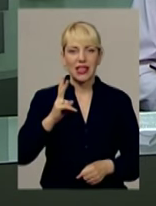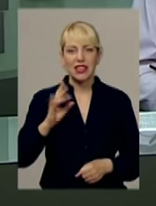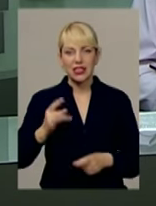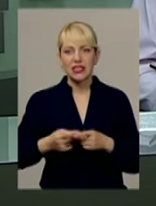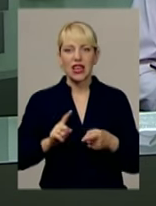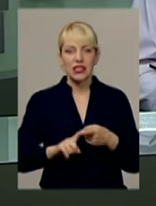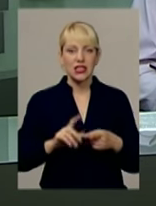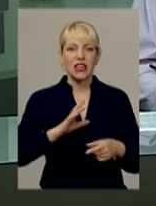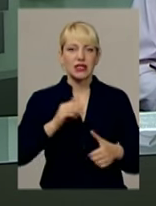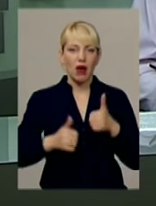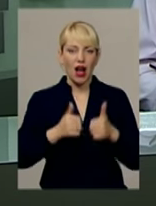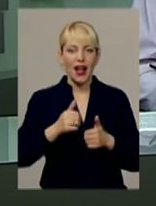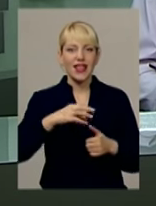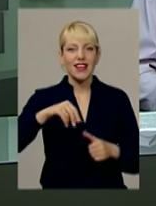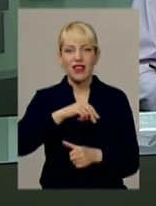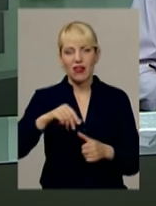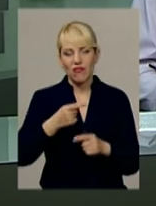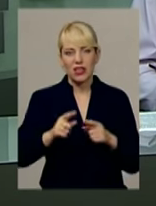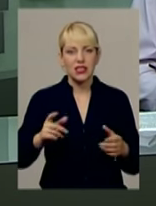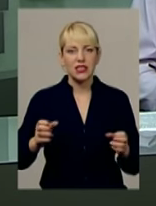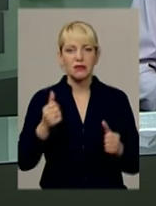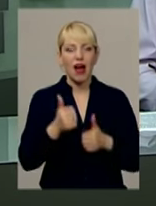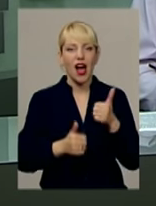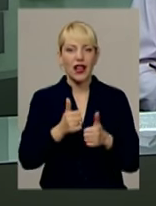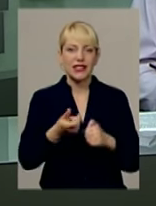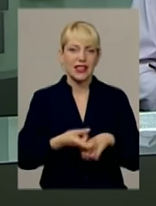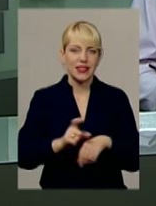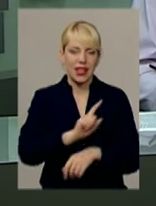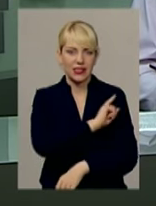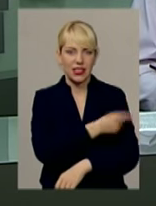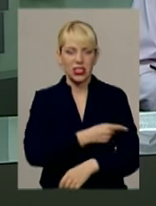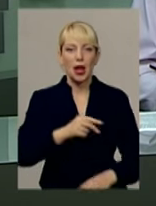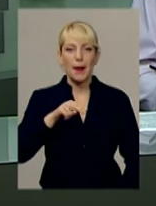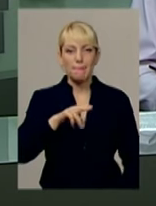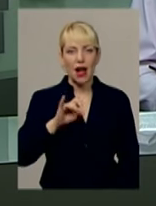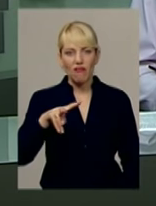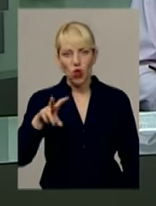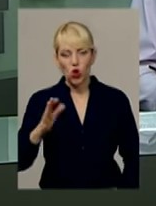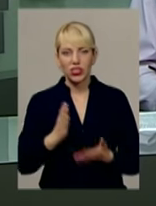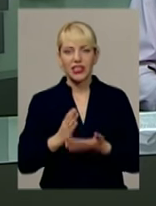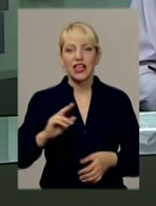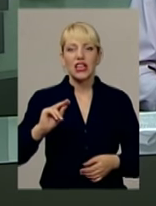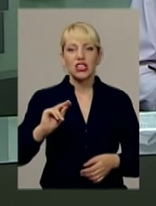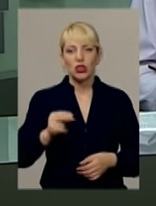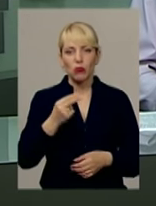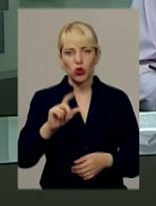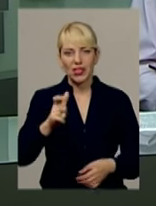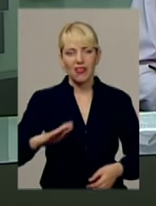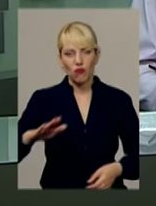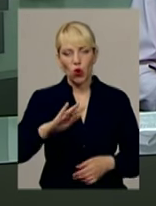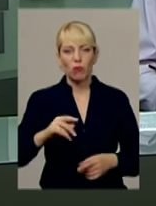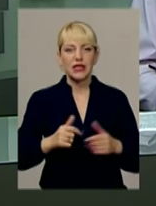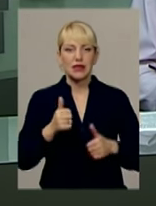завершилися у Єревані, зібрались найсильніші борці світу. Павло, який є чемпіоном Європи та бронзовим призером першості світу,